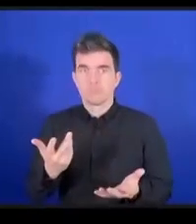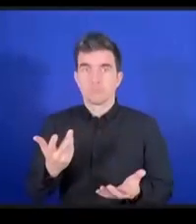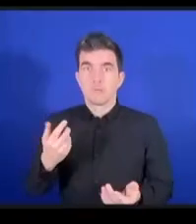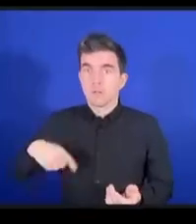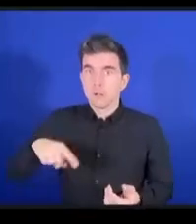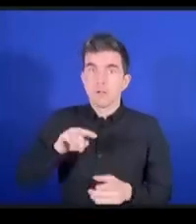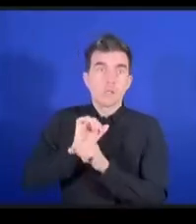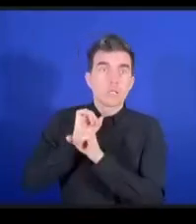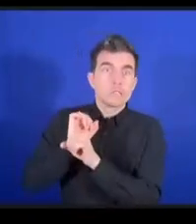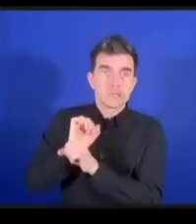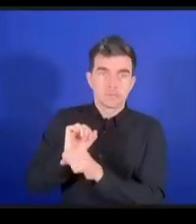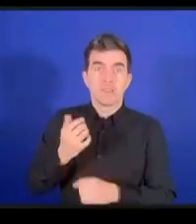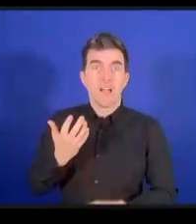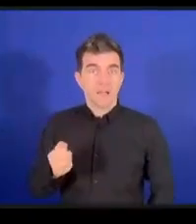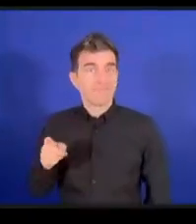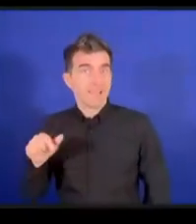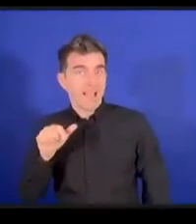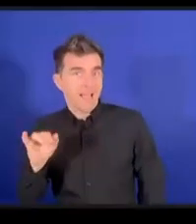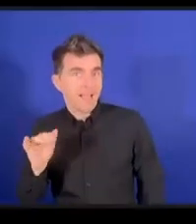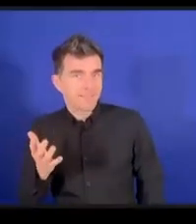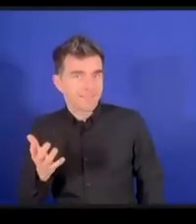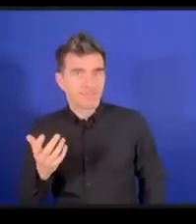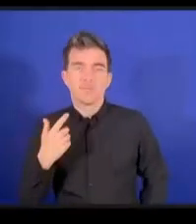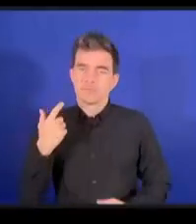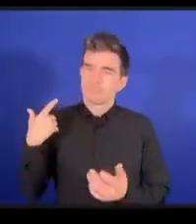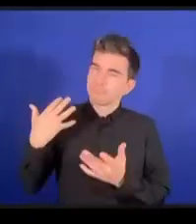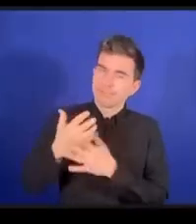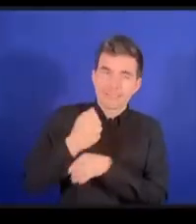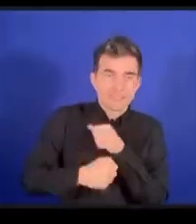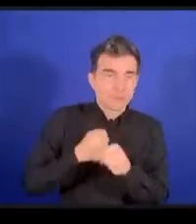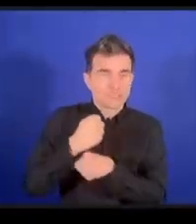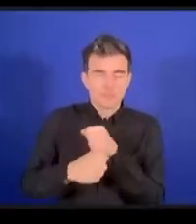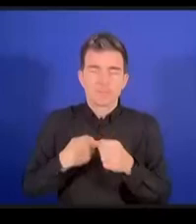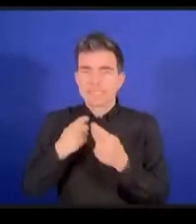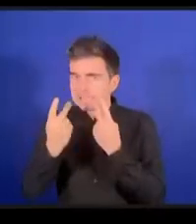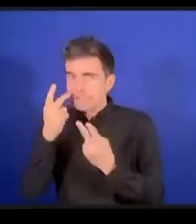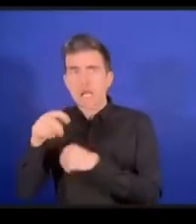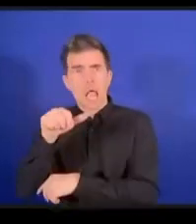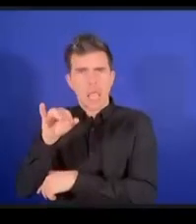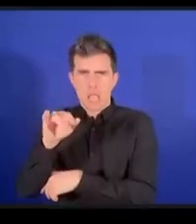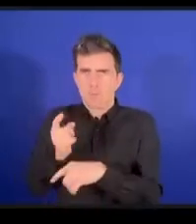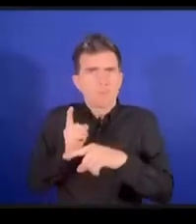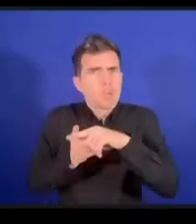な貢献をインターネットに対して